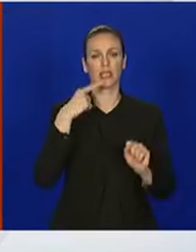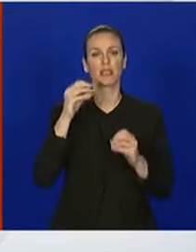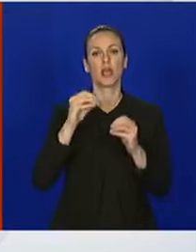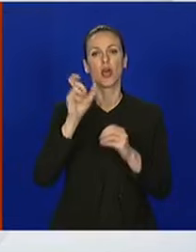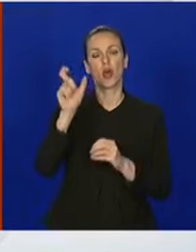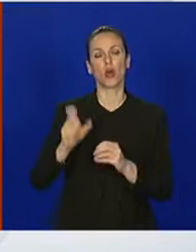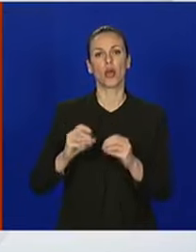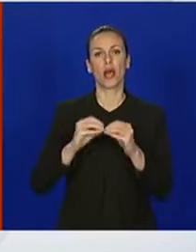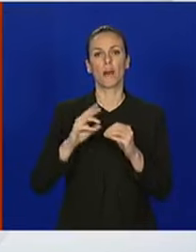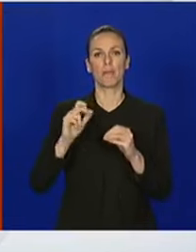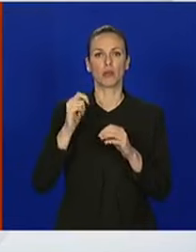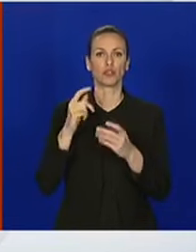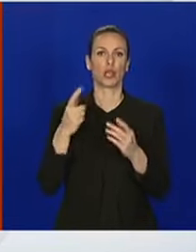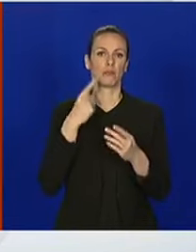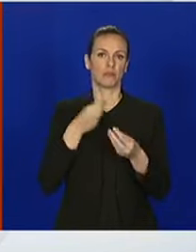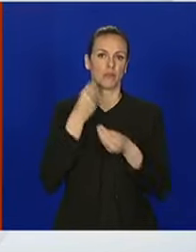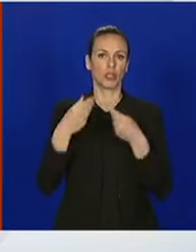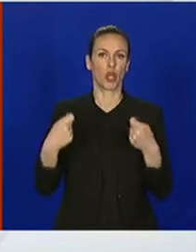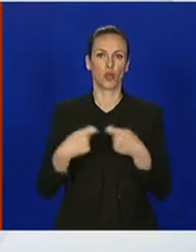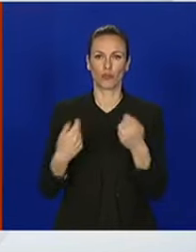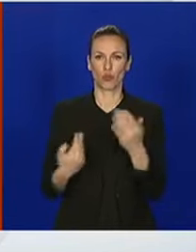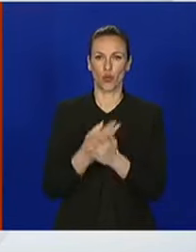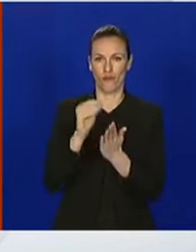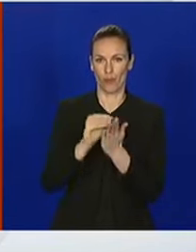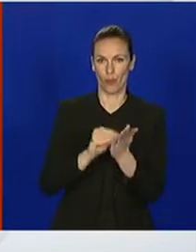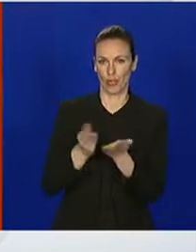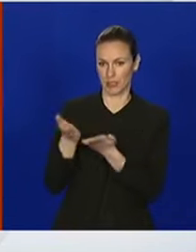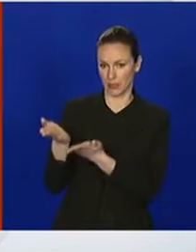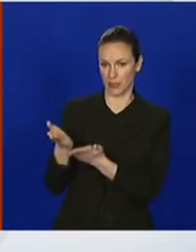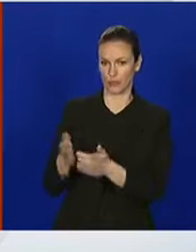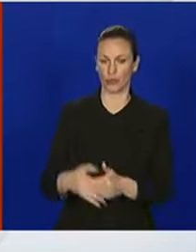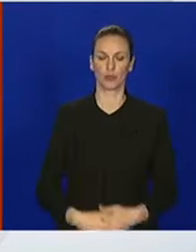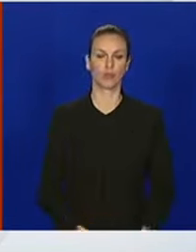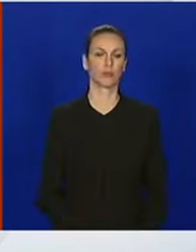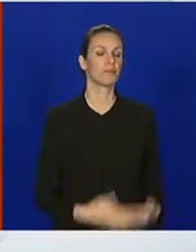podacima. Izvolite, ministra. Hvala.